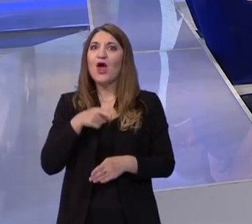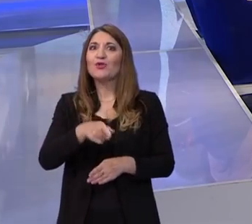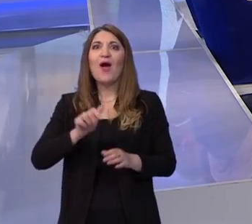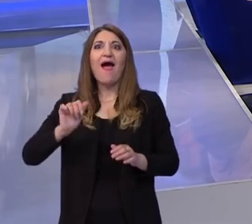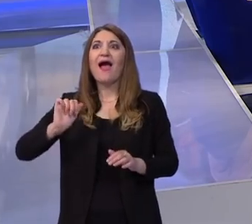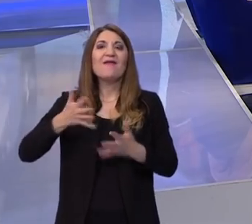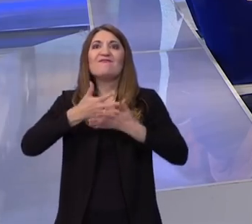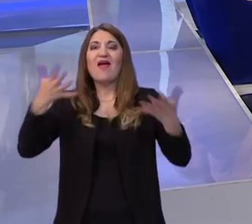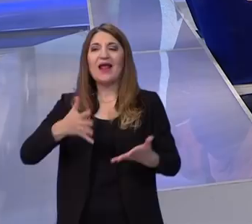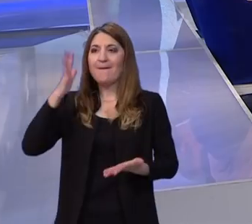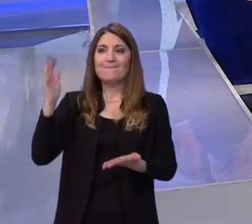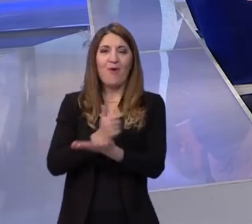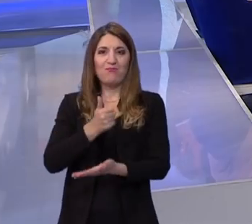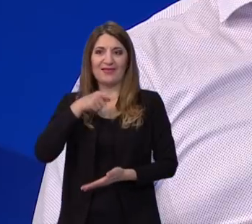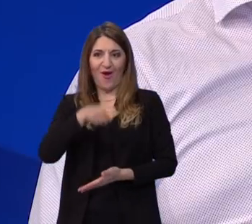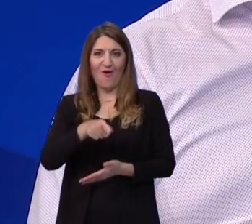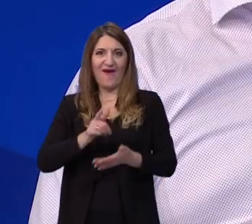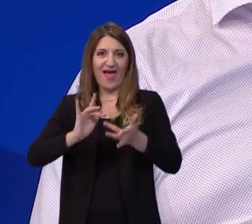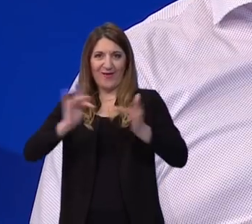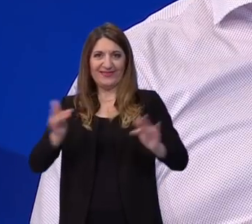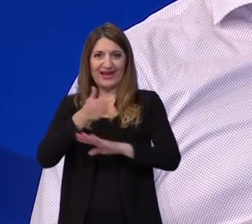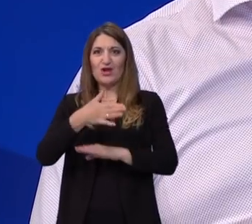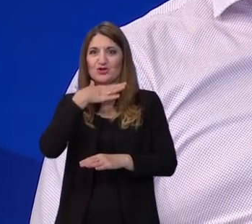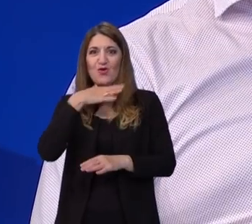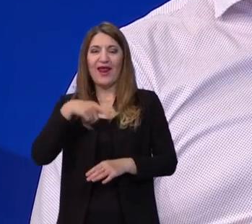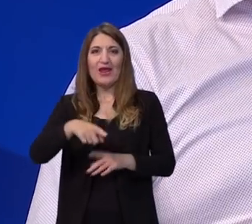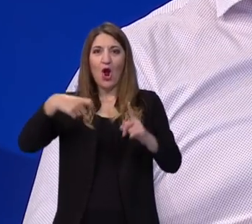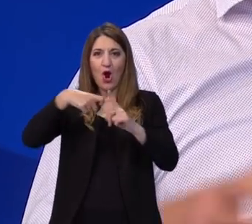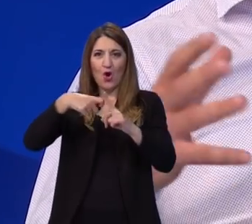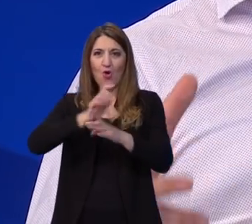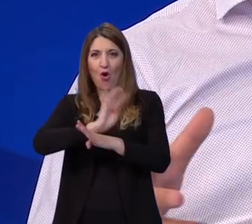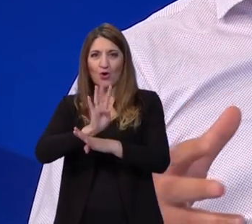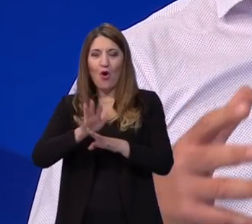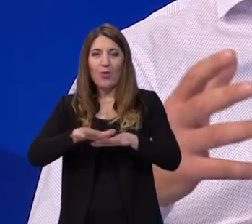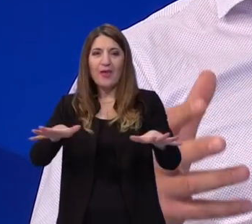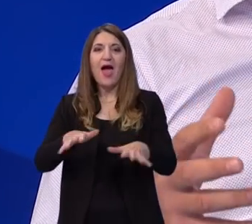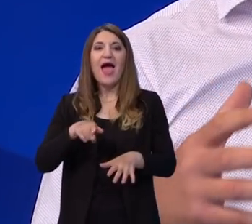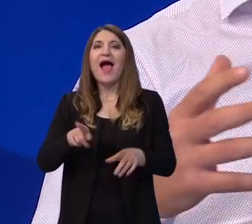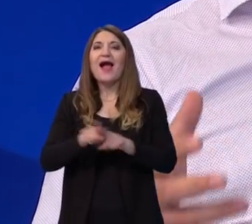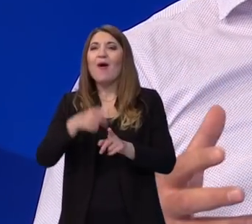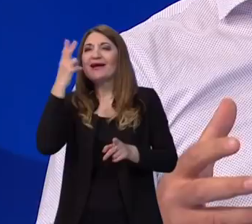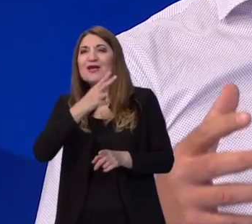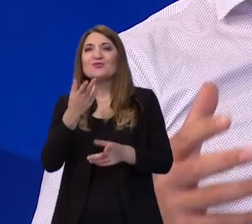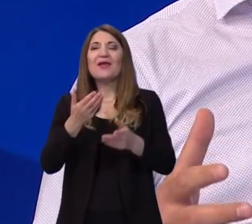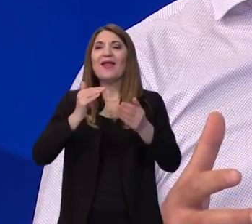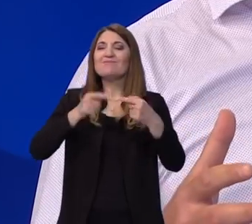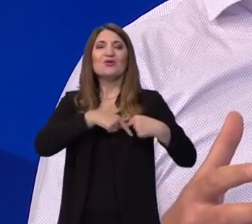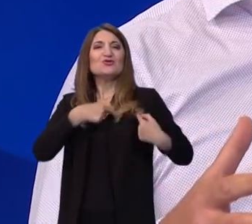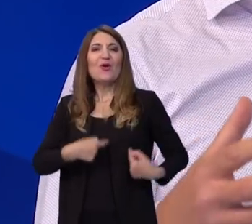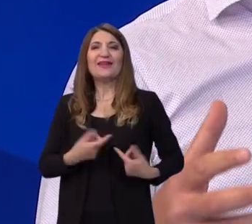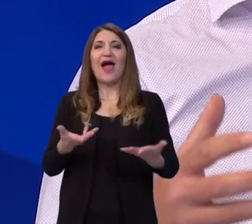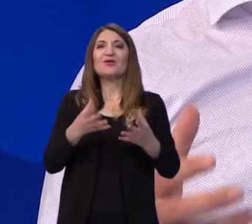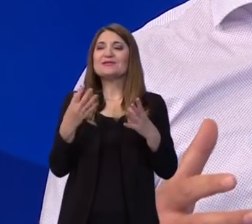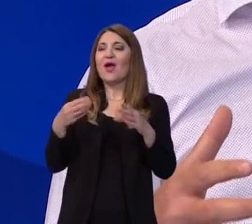najveća pobjeda ove online nastave i pandemije korone da je nekako ta solidarnost, tolerancija među učiteljima nekako